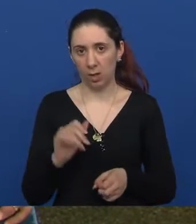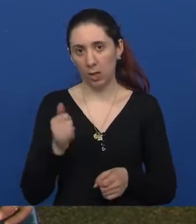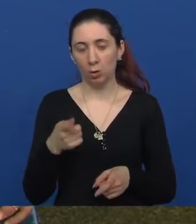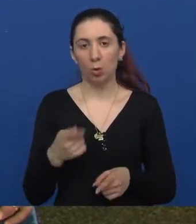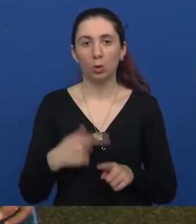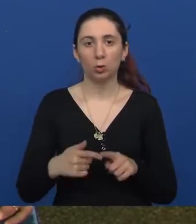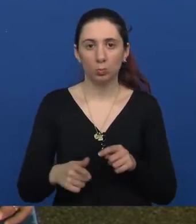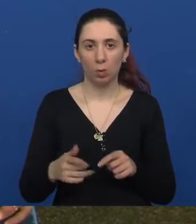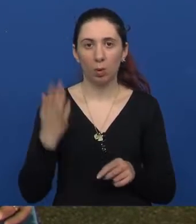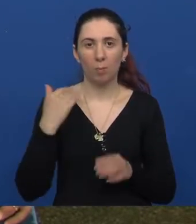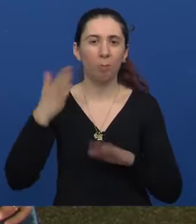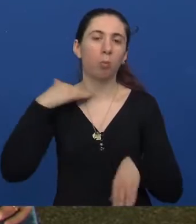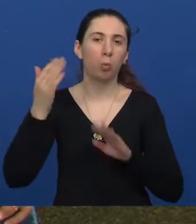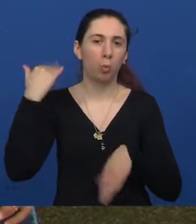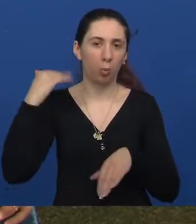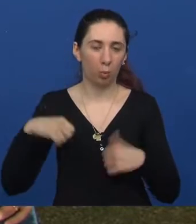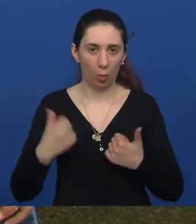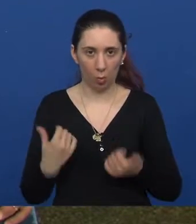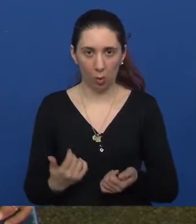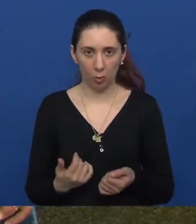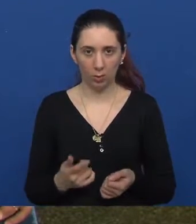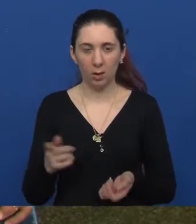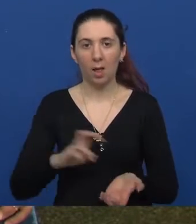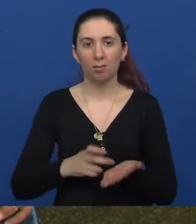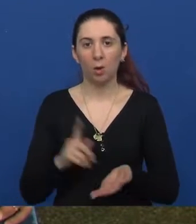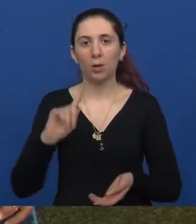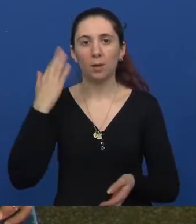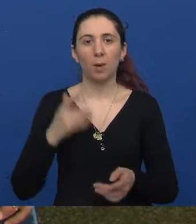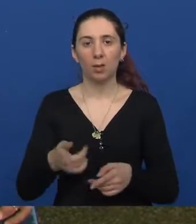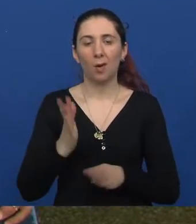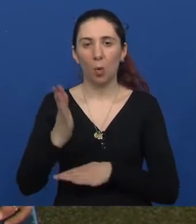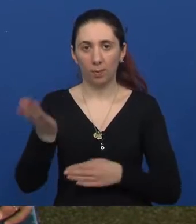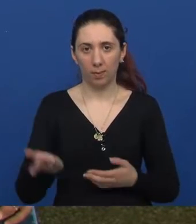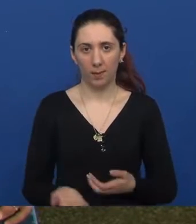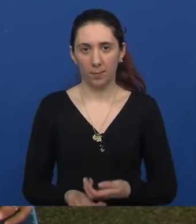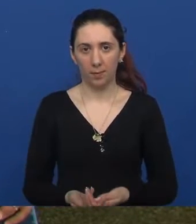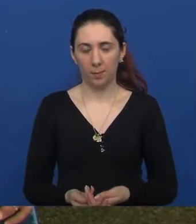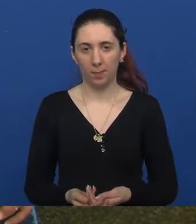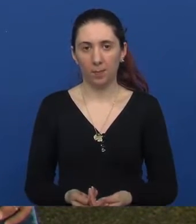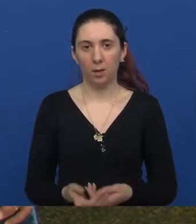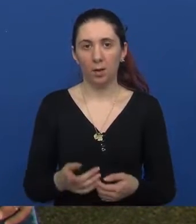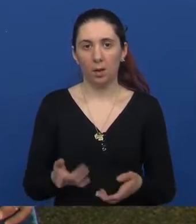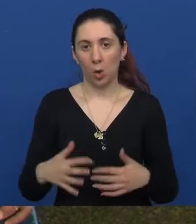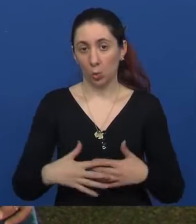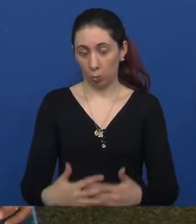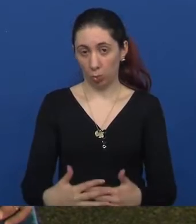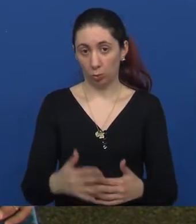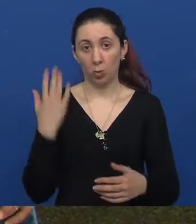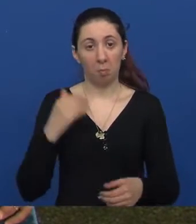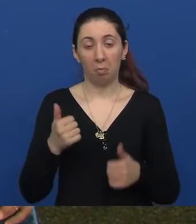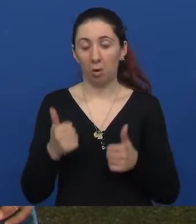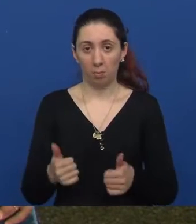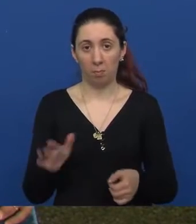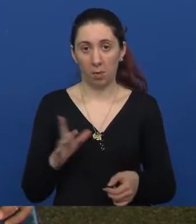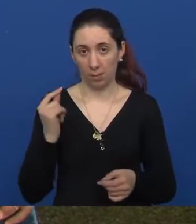je to, zato što je bilo pripuno godina, pa tehnologija nije toliko napredovala, ali uglavnom trudnoća je bila sasvim